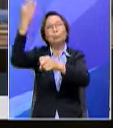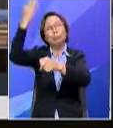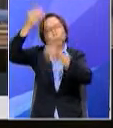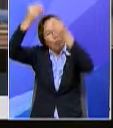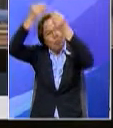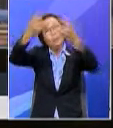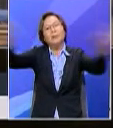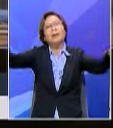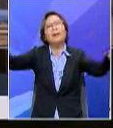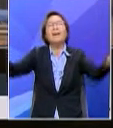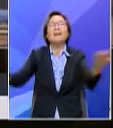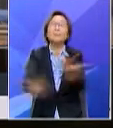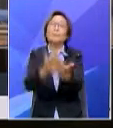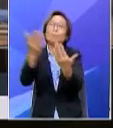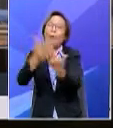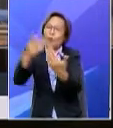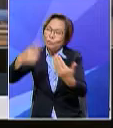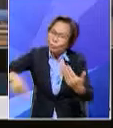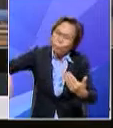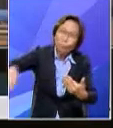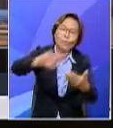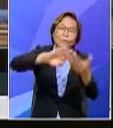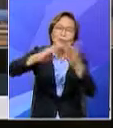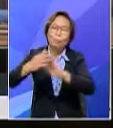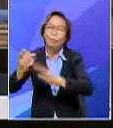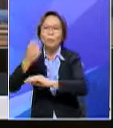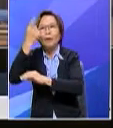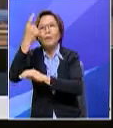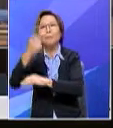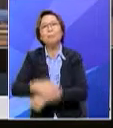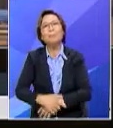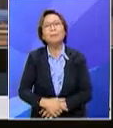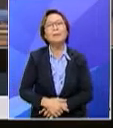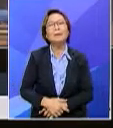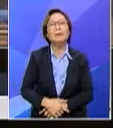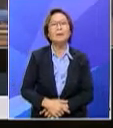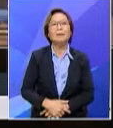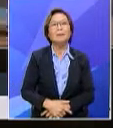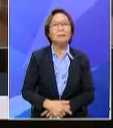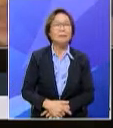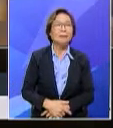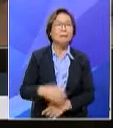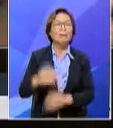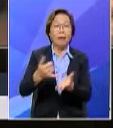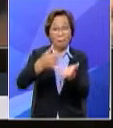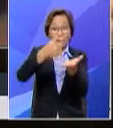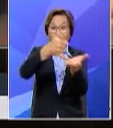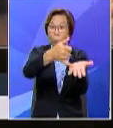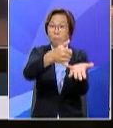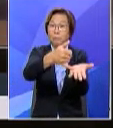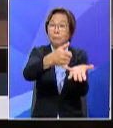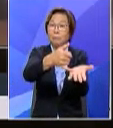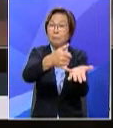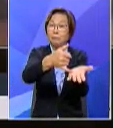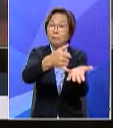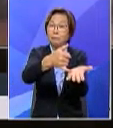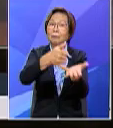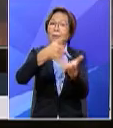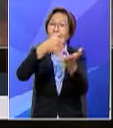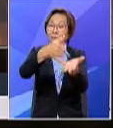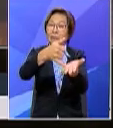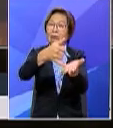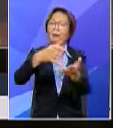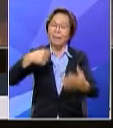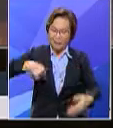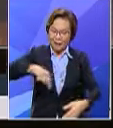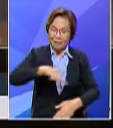bentuk yang mudah untuk semua masyarakat boleh terima jadi Razin anugerah ini ialah kami